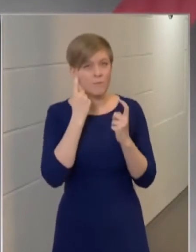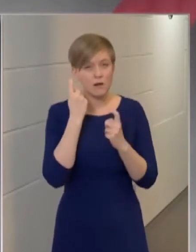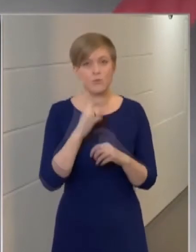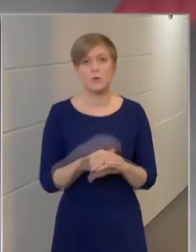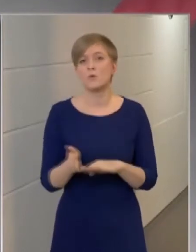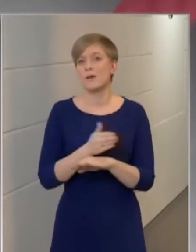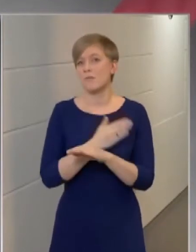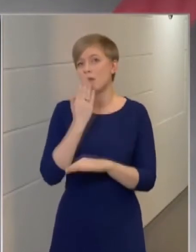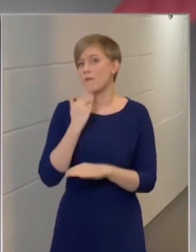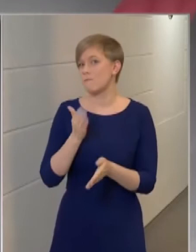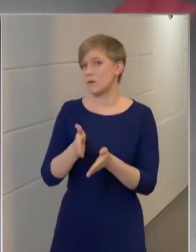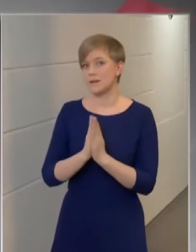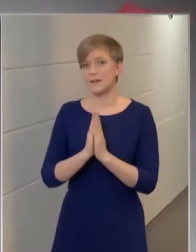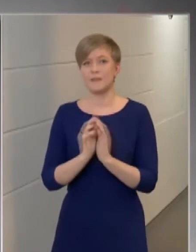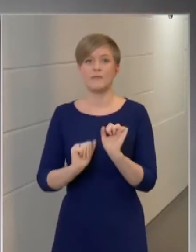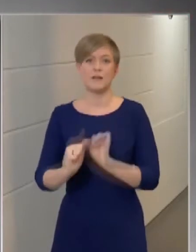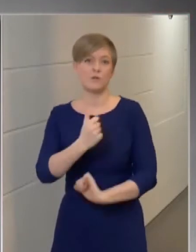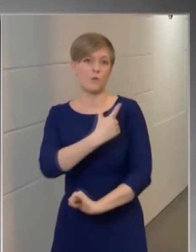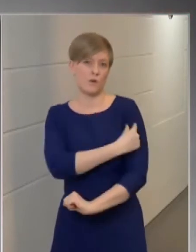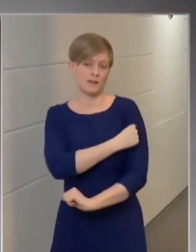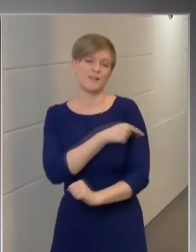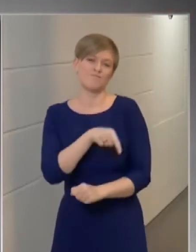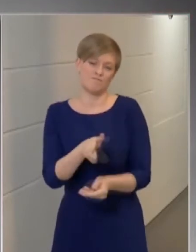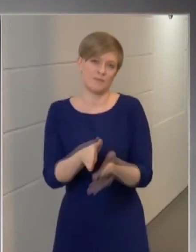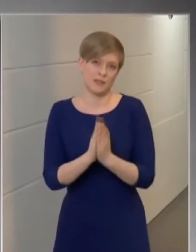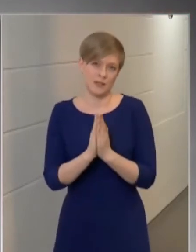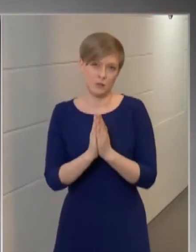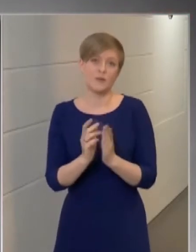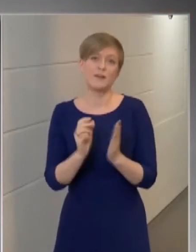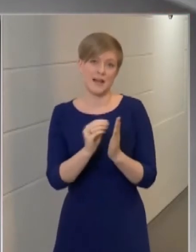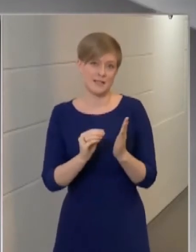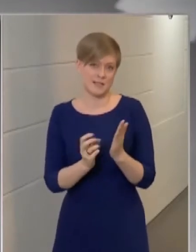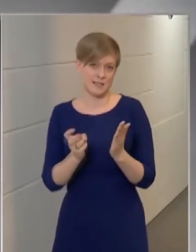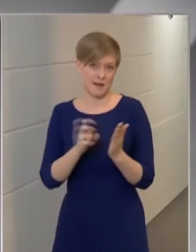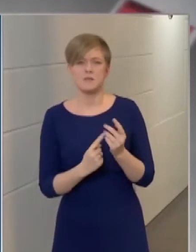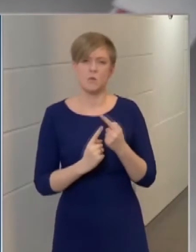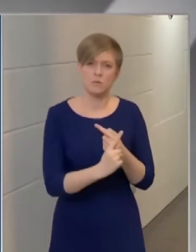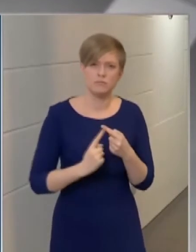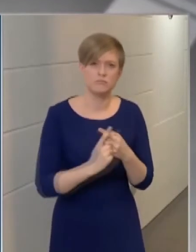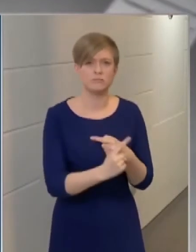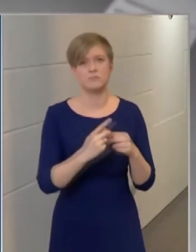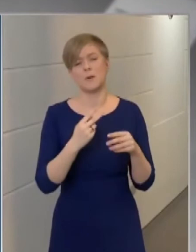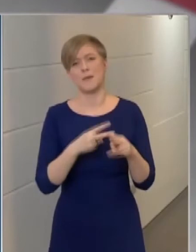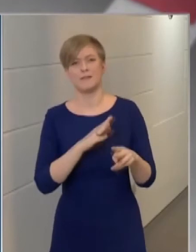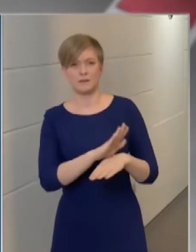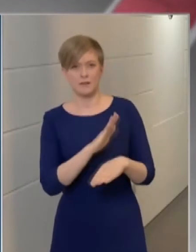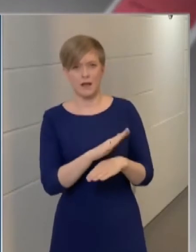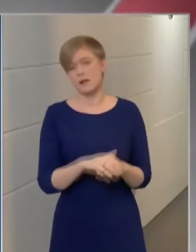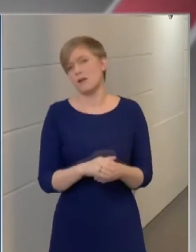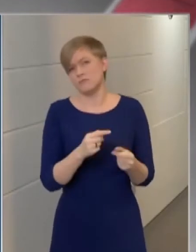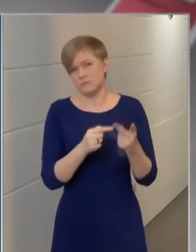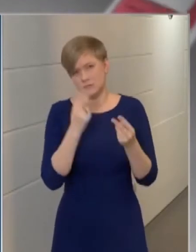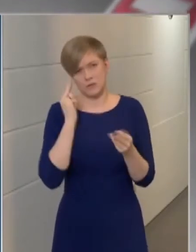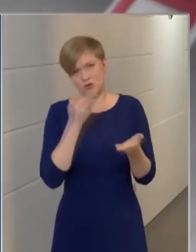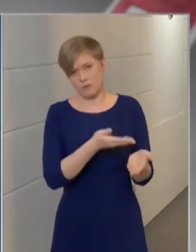AstraZeneca-val a házi orvosok a 18 és 60 év közöttieket oltják. Müller-Szecíliától megtudtuk, hogy minden házi orvos